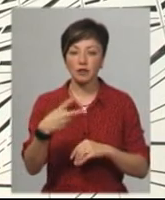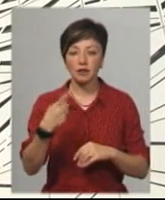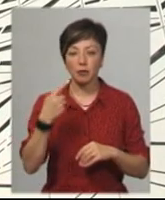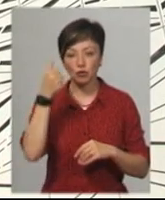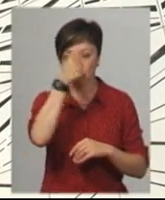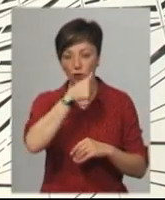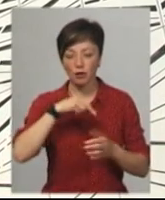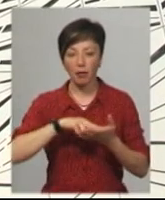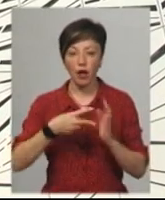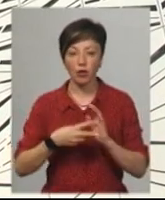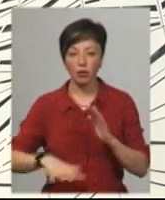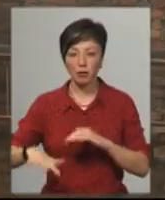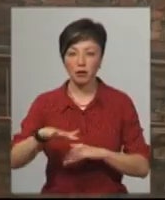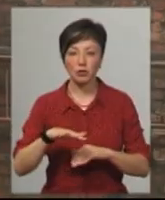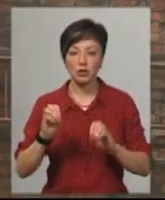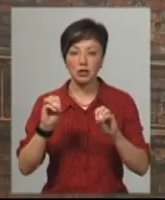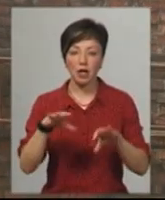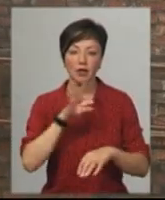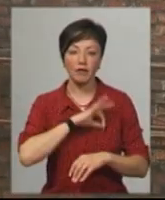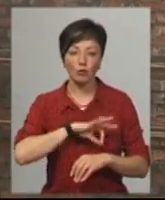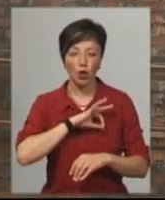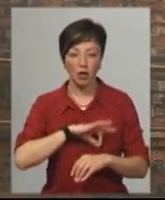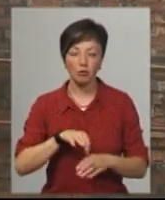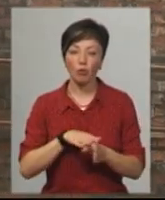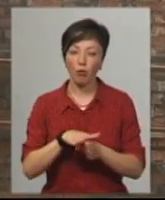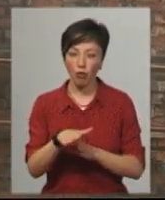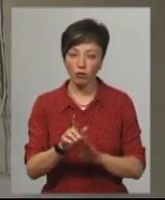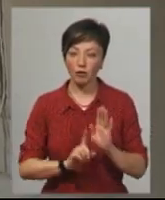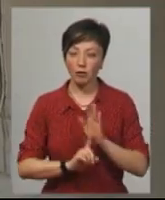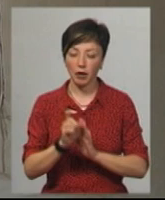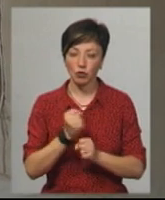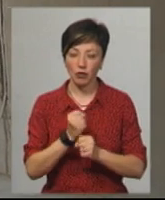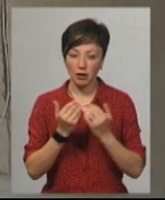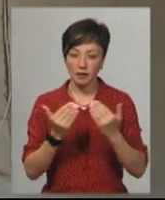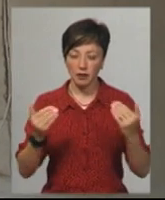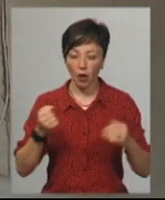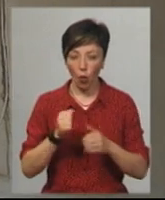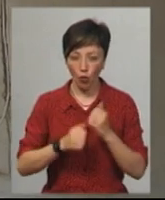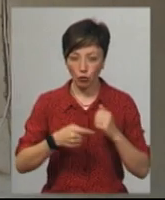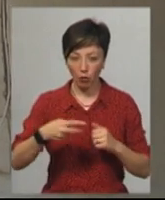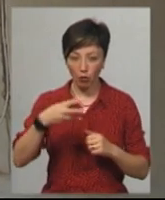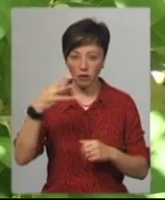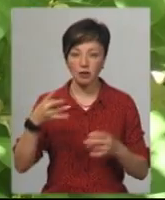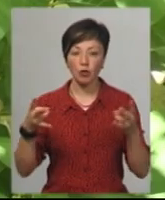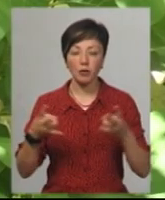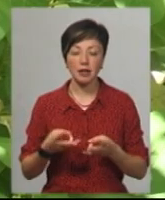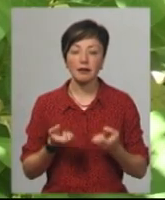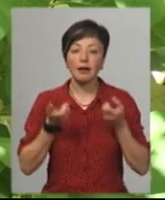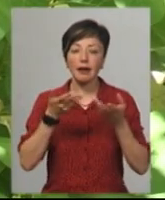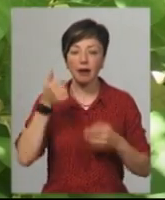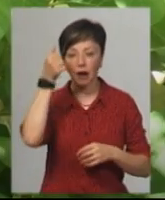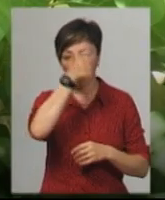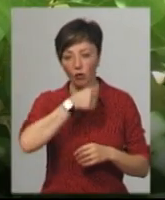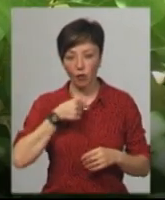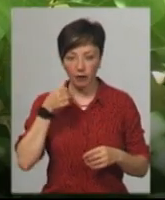році планують приміщення здати в експлуатацію, та аби повноцінно запрацювали експозиції, на кожному поверсі необхідно кілька років. Скажімо, такого